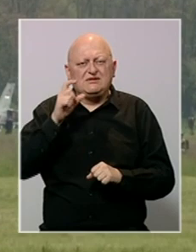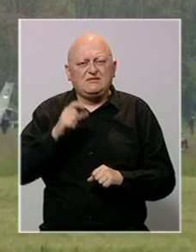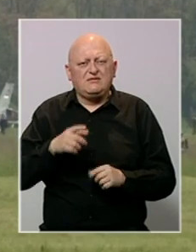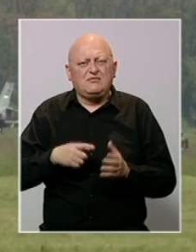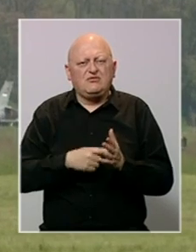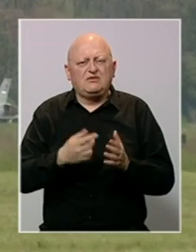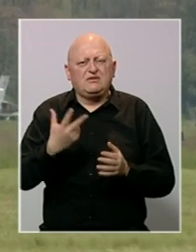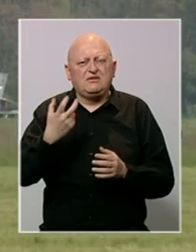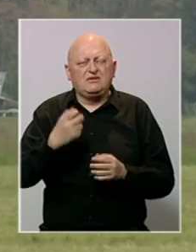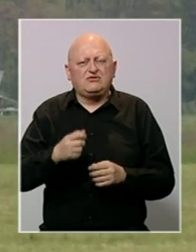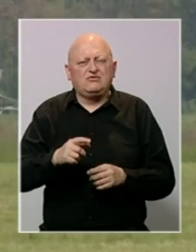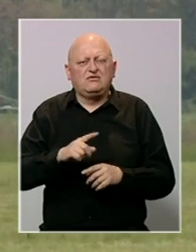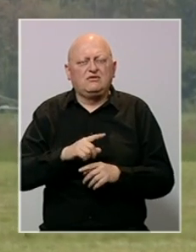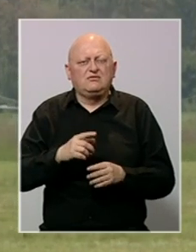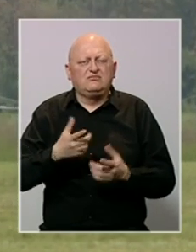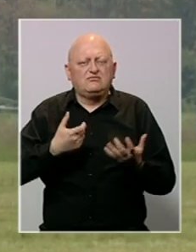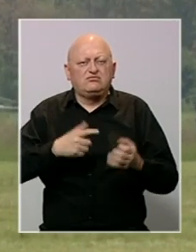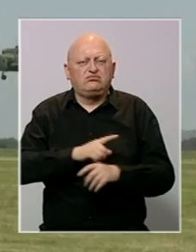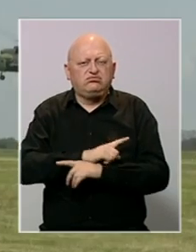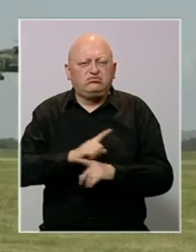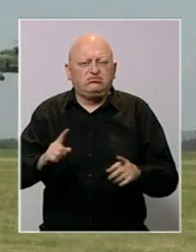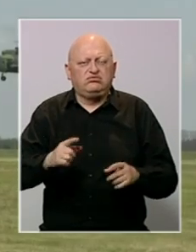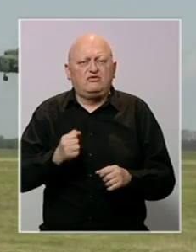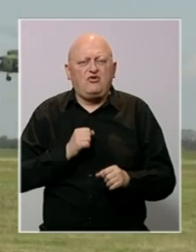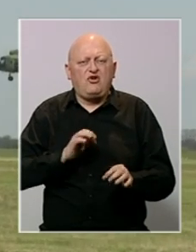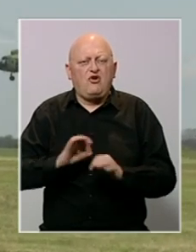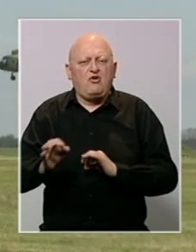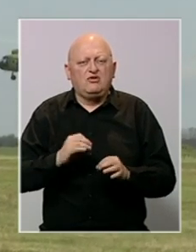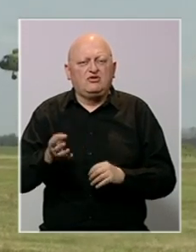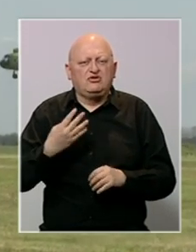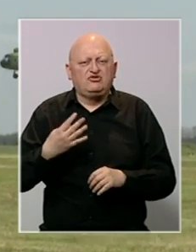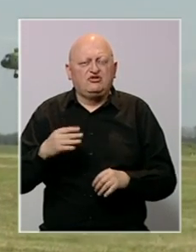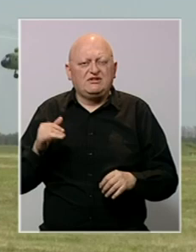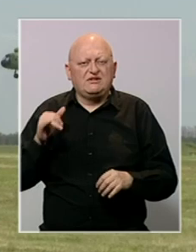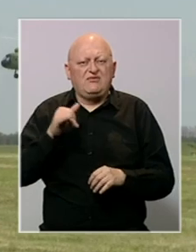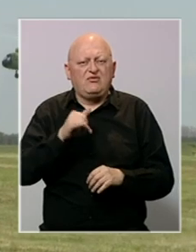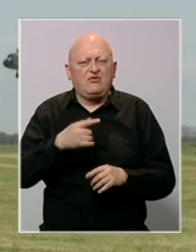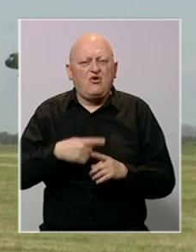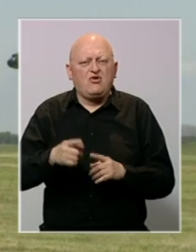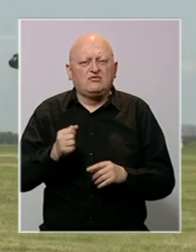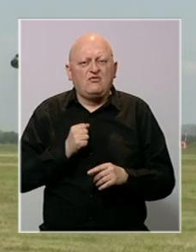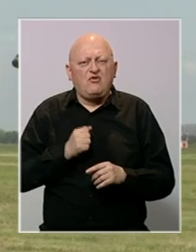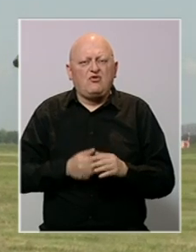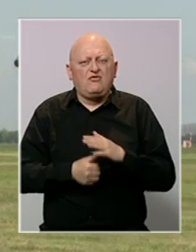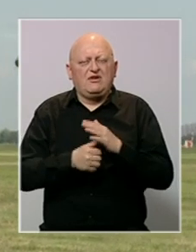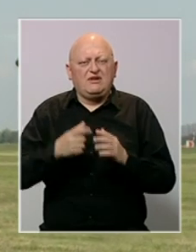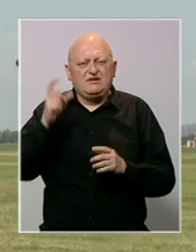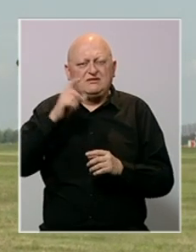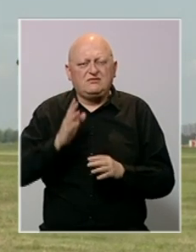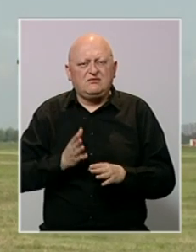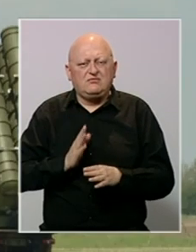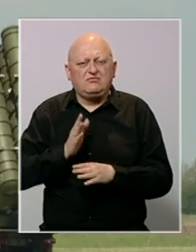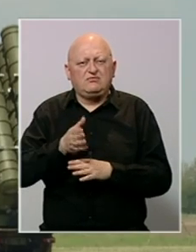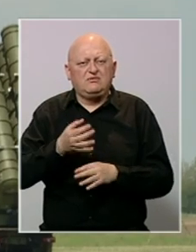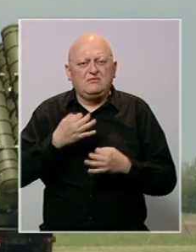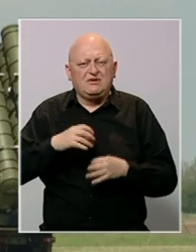prikazano je više od 300. sredstava na oružanja i vojne opreme i 40 aviona. Osim Vojnog vrha Srbije prisustovali su